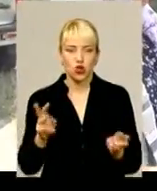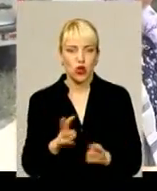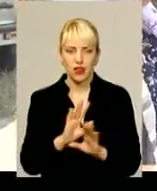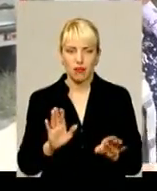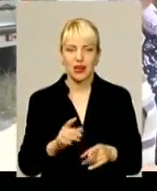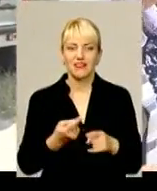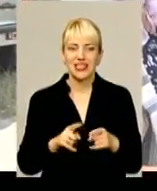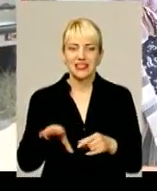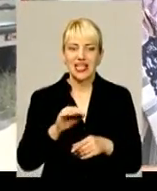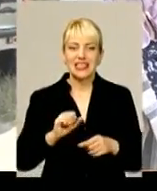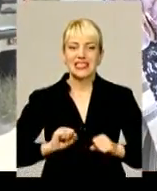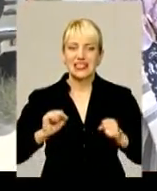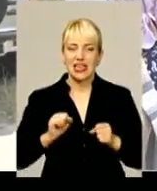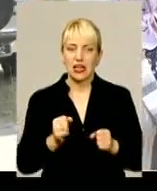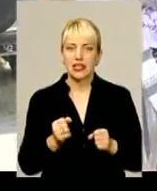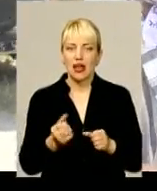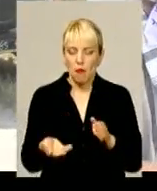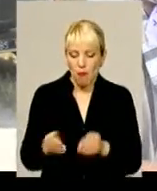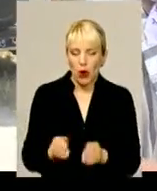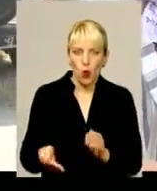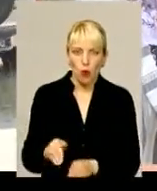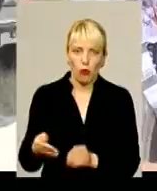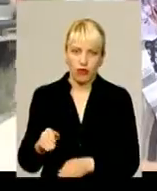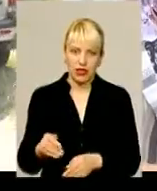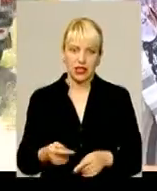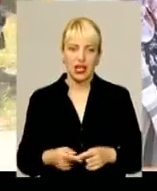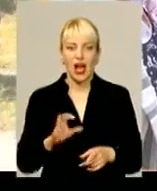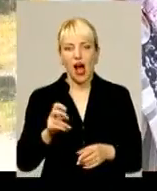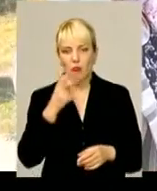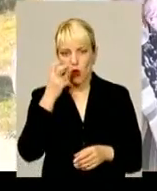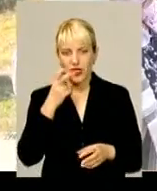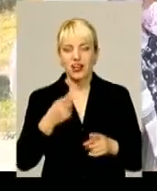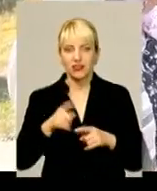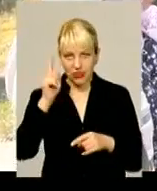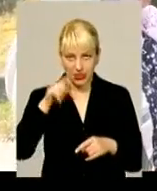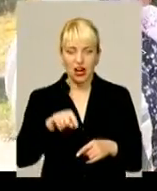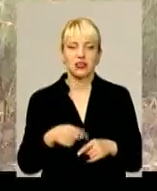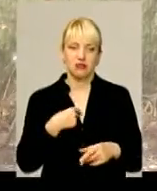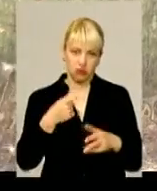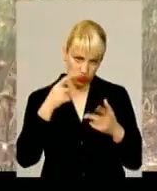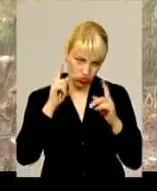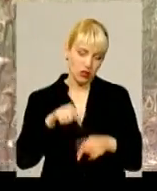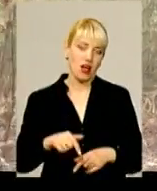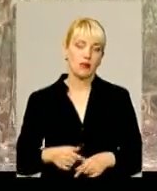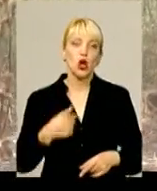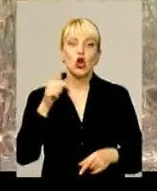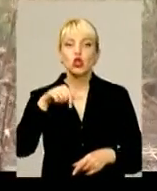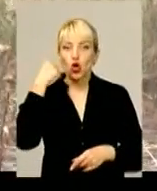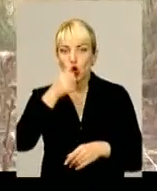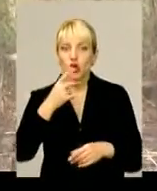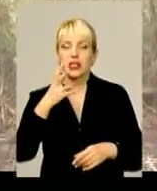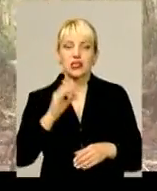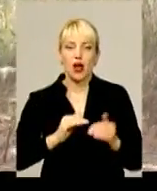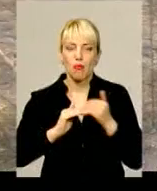все це стараємося прикопувати, або лежити на гнізь. Ви все це маєте знати, тому що ви… Так, ми це знаємо. Цьогоріч на полях